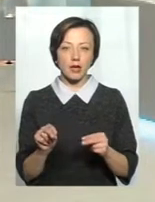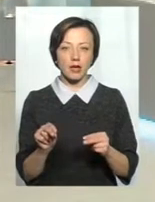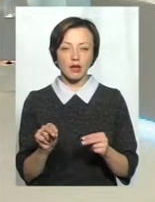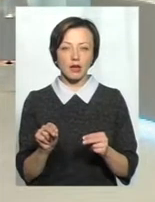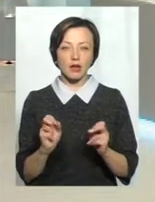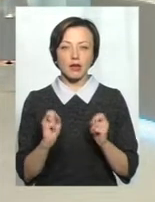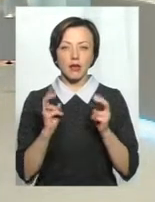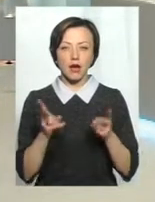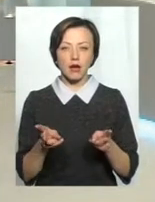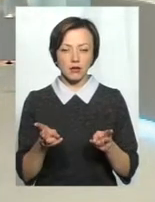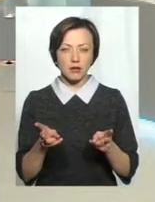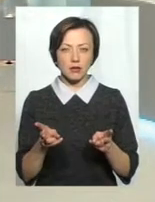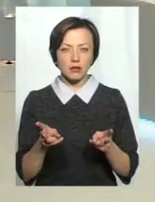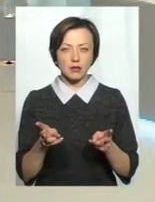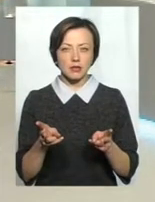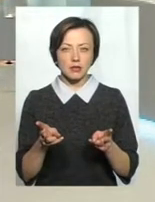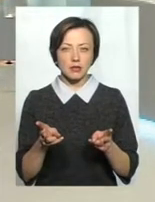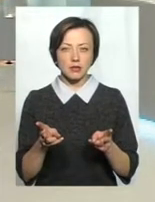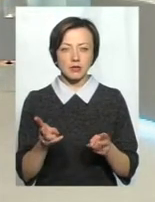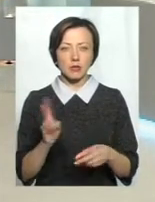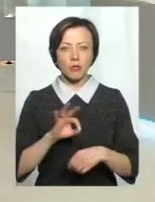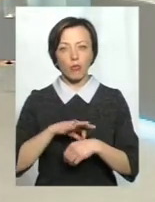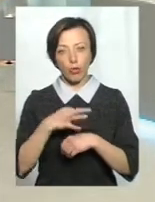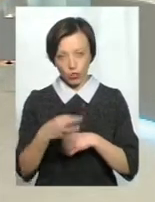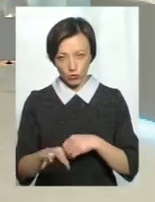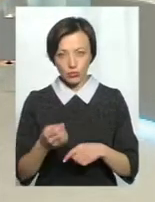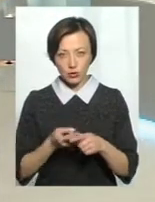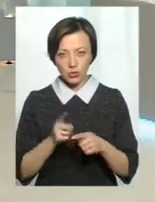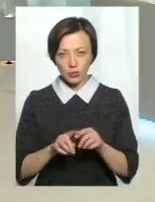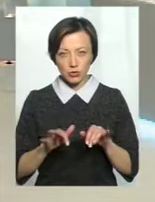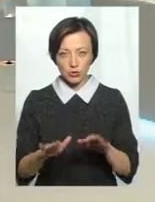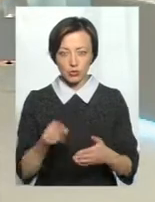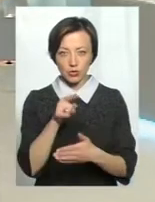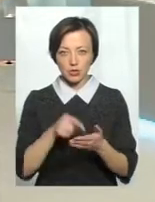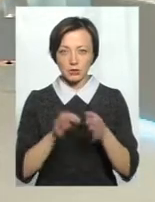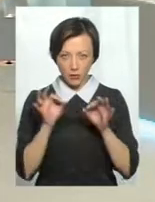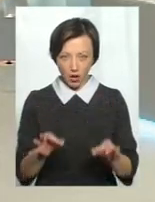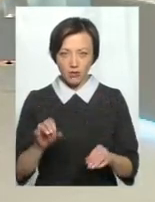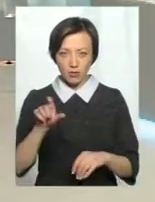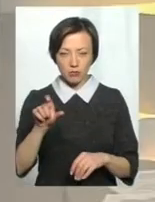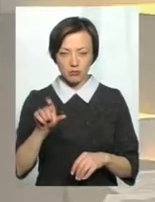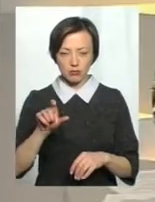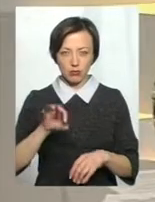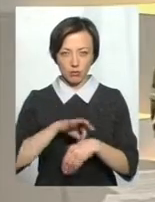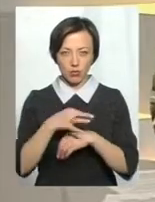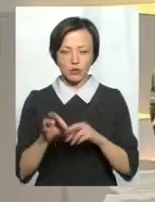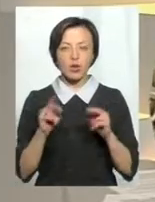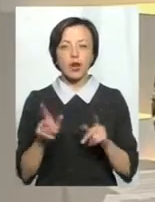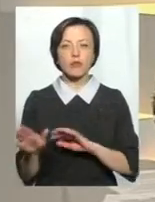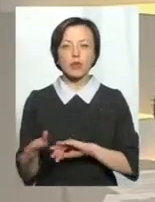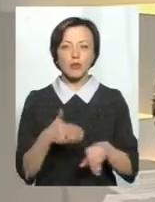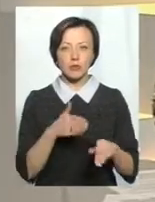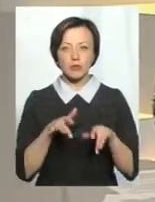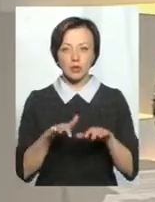наскільки болючою є ця процедура, чи справді вона є болючою? Як проходить процес